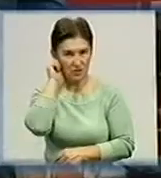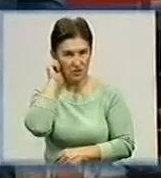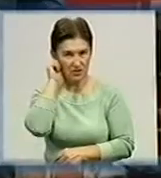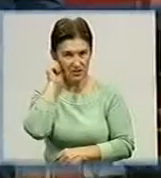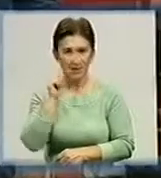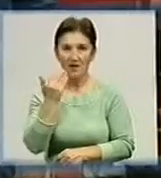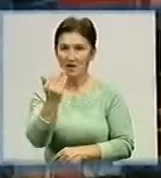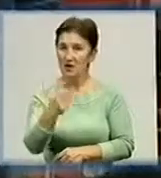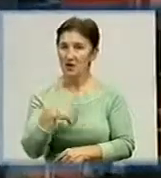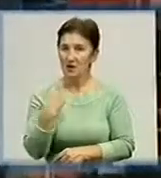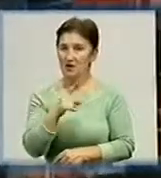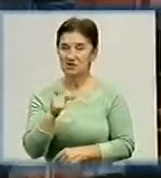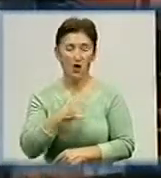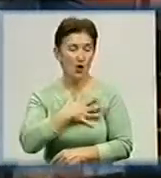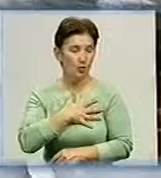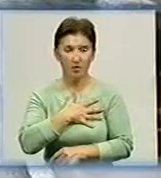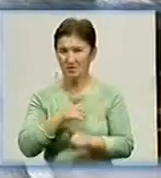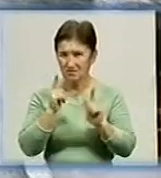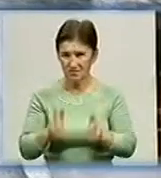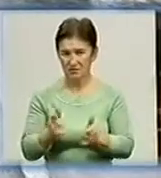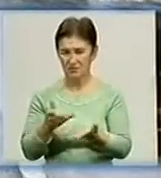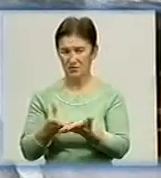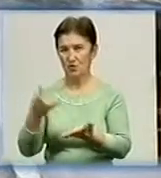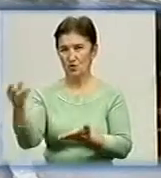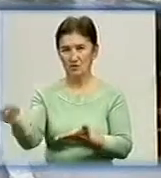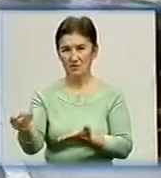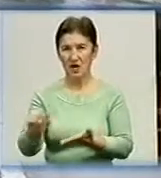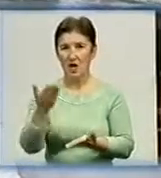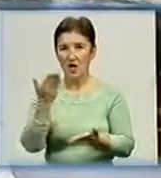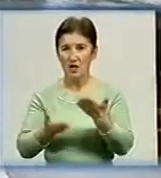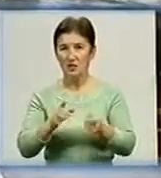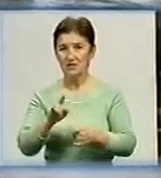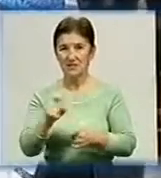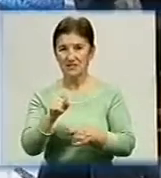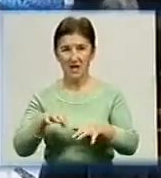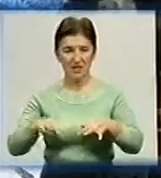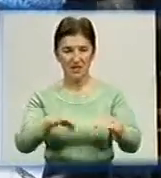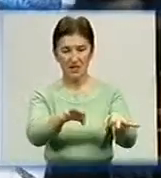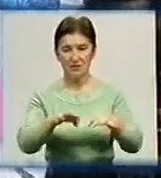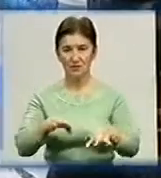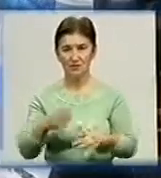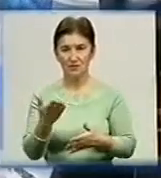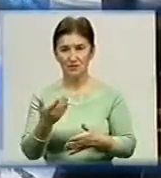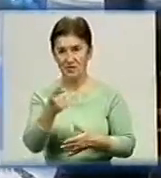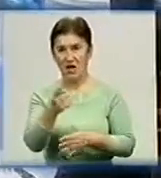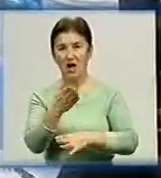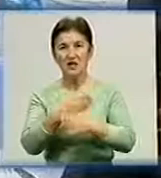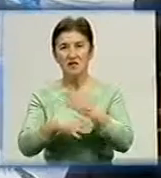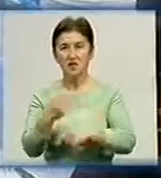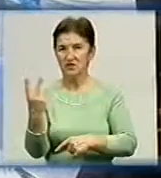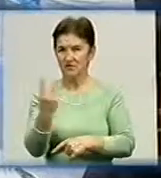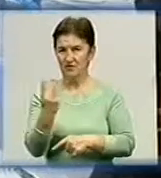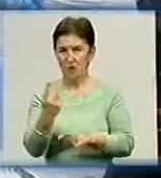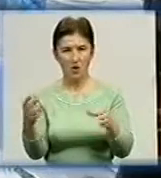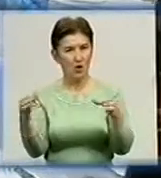Петро Робочий каже, залюбки платив би за проїзд, але за умови, якби витрати на транспорт відшкодовувались. Я інвалід з троєгрупи Великої Хріжної